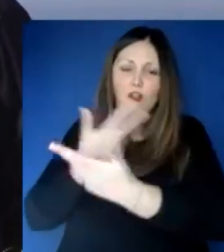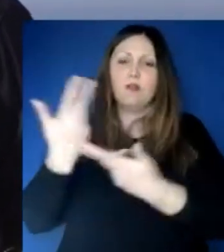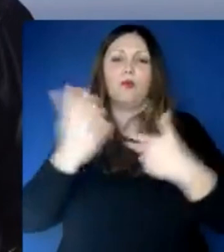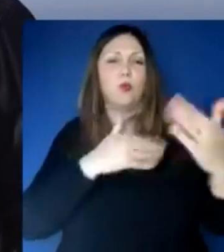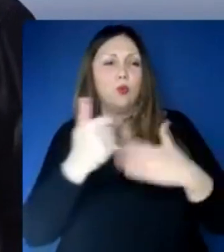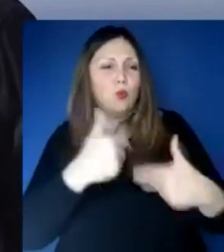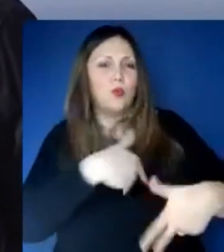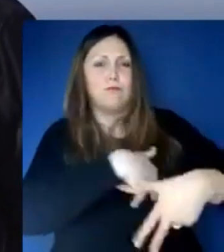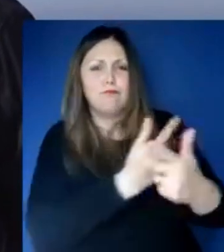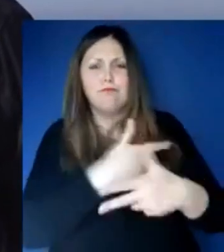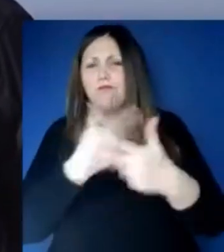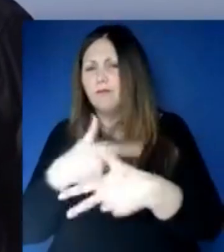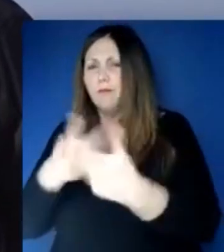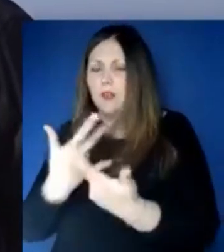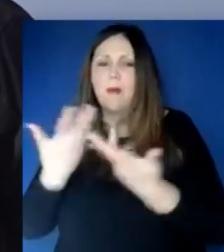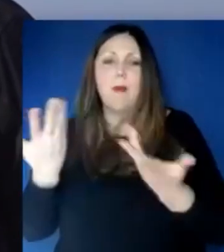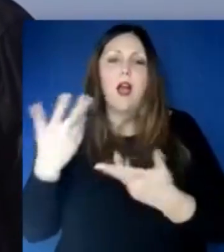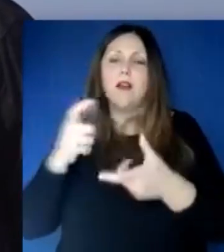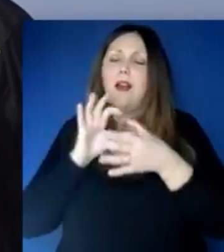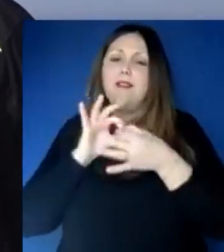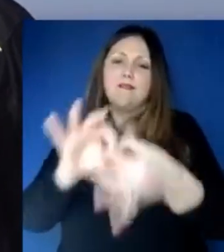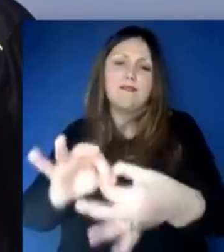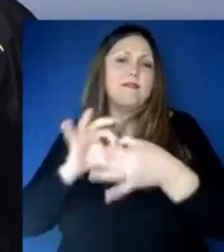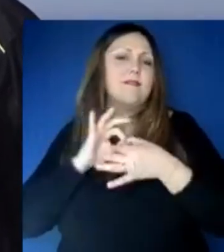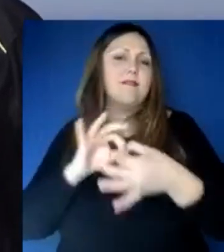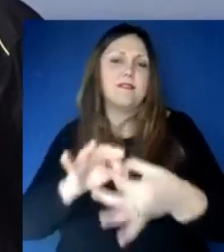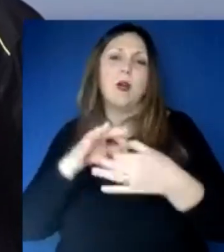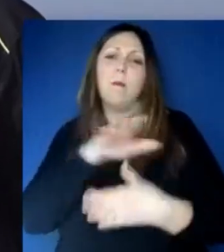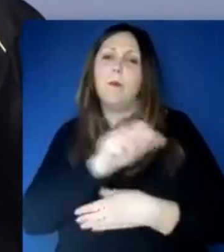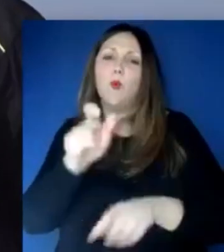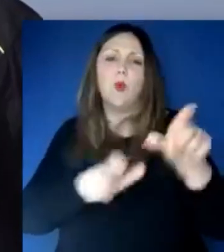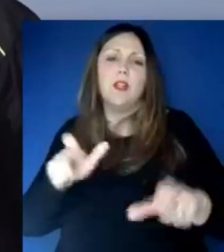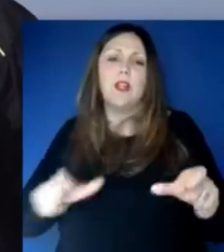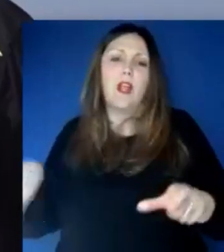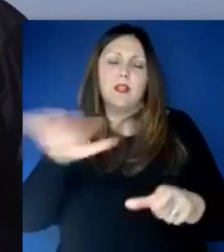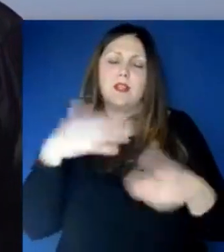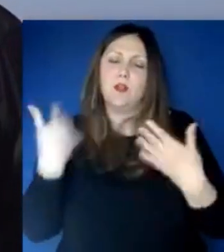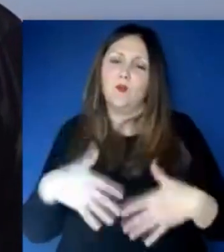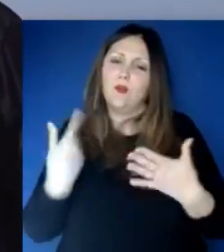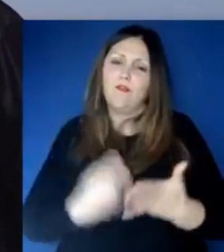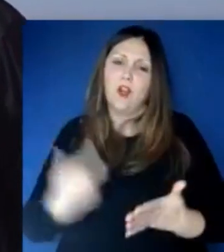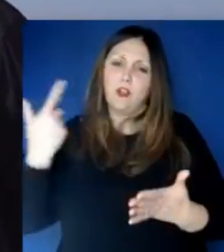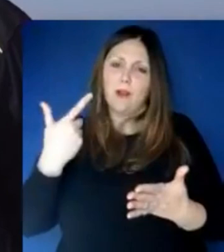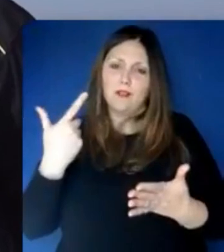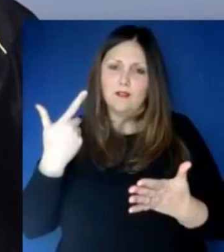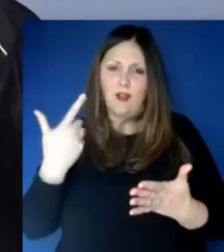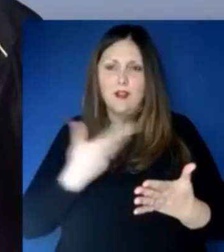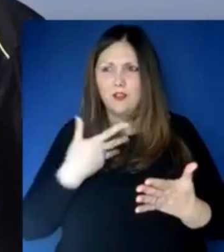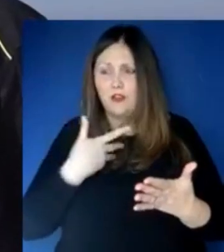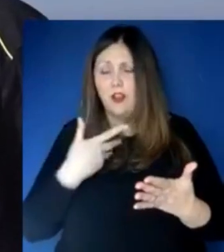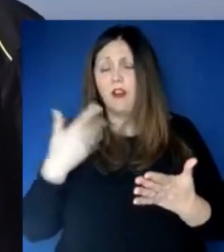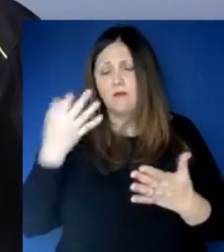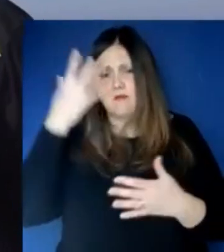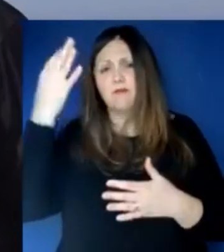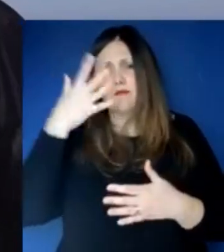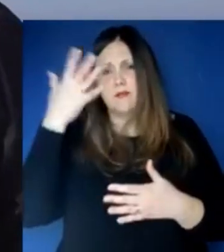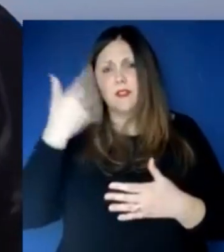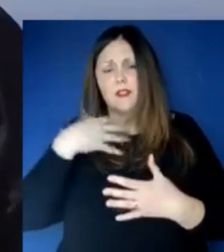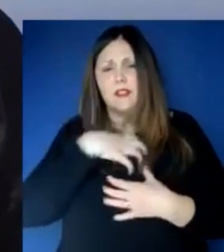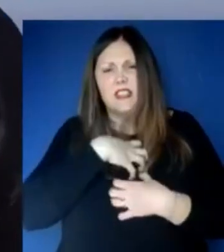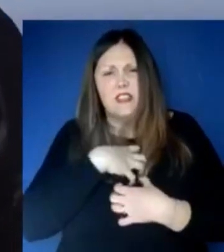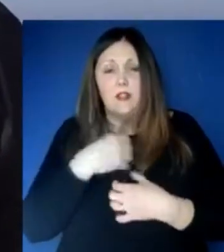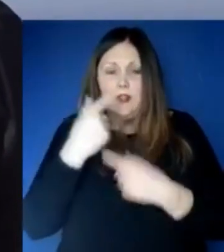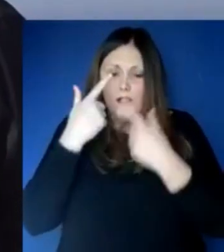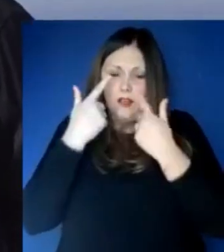in cui veniva solo da piangere anche a me e invece tante sono state le telefonate dei cittadini che mi hanno detto Presidente vai